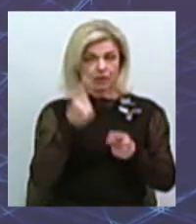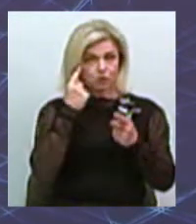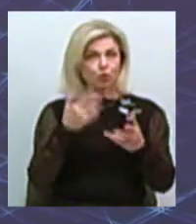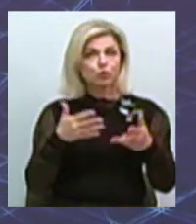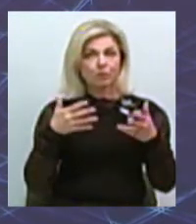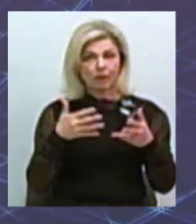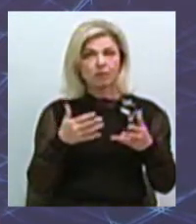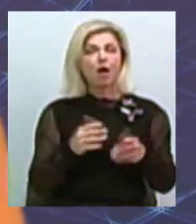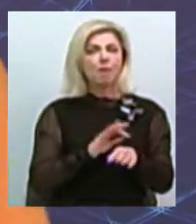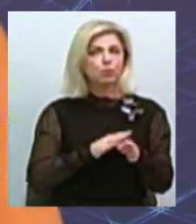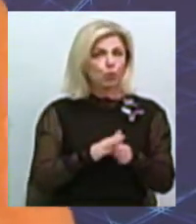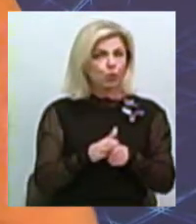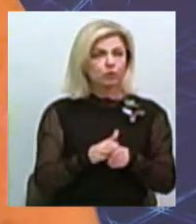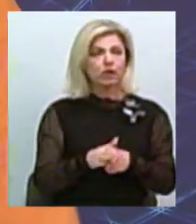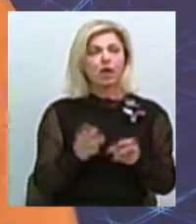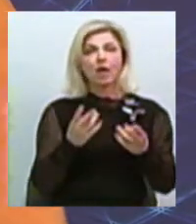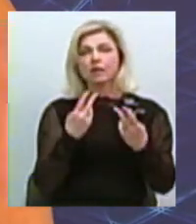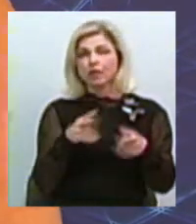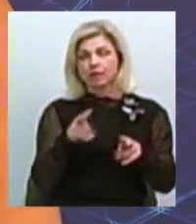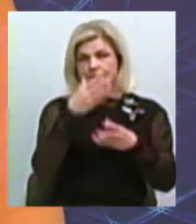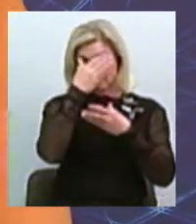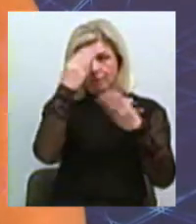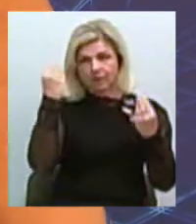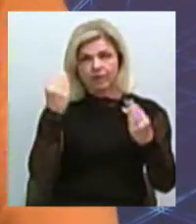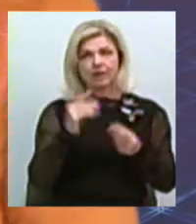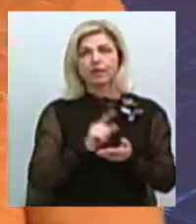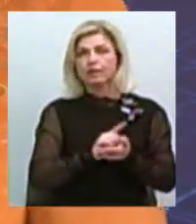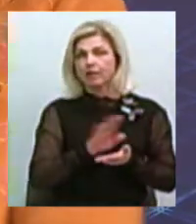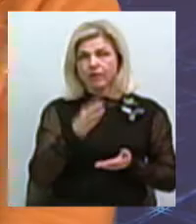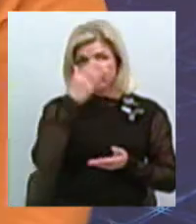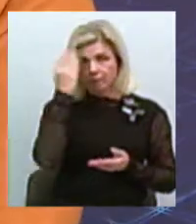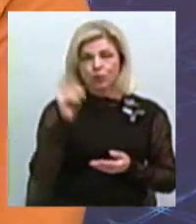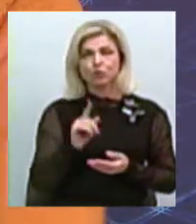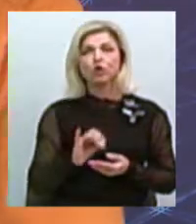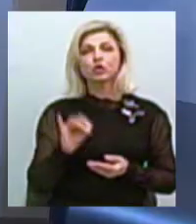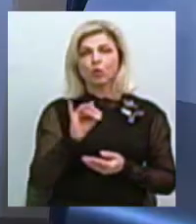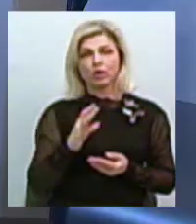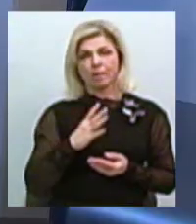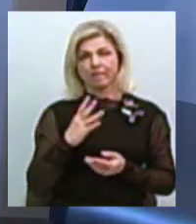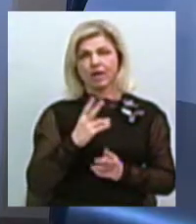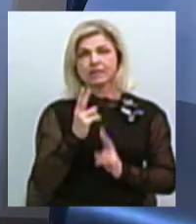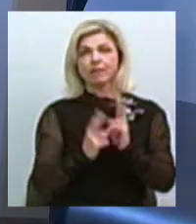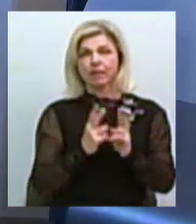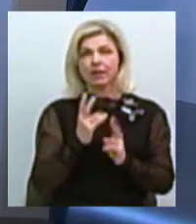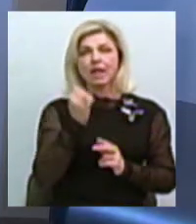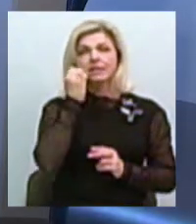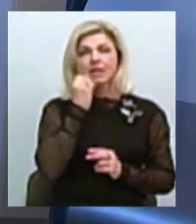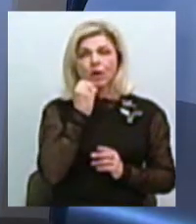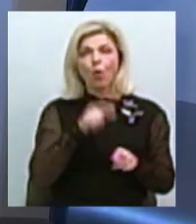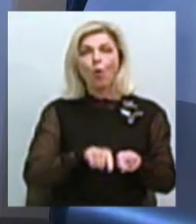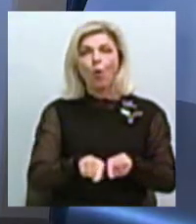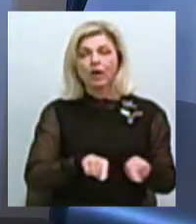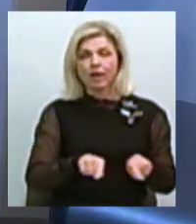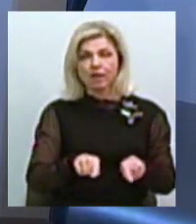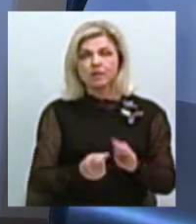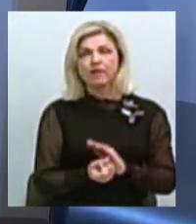абсолютно. Але просто не слід забувати, що в історії бувають трансформації, коли на старому корені, як кажуть,